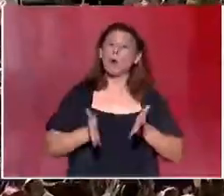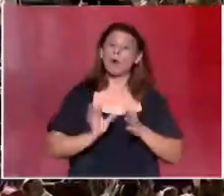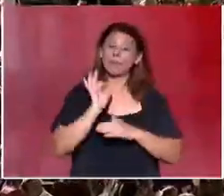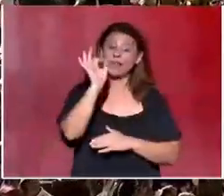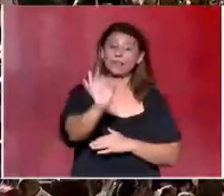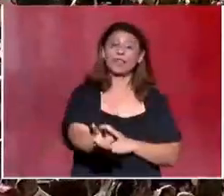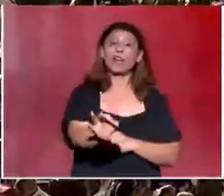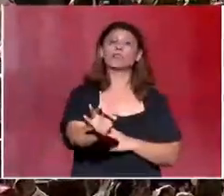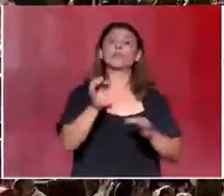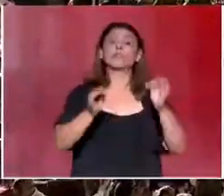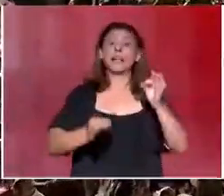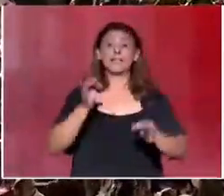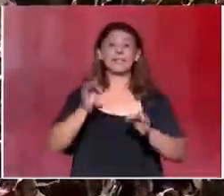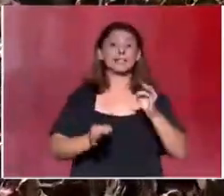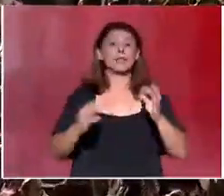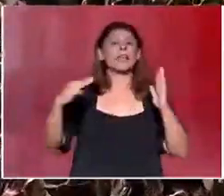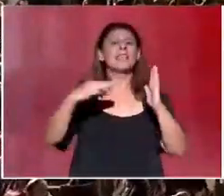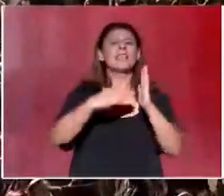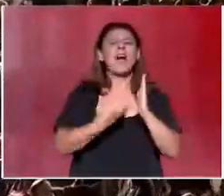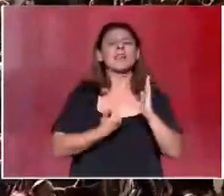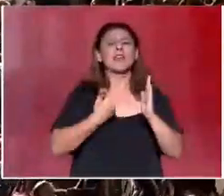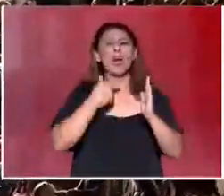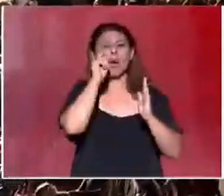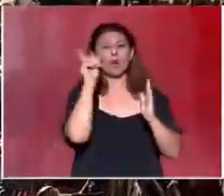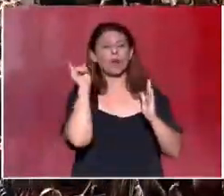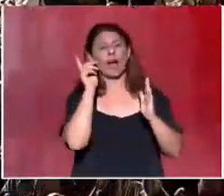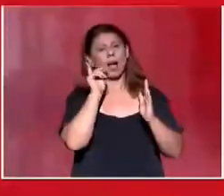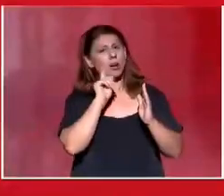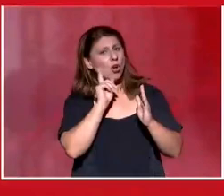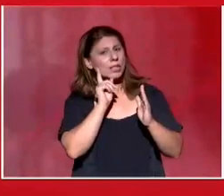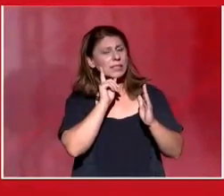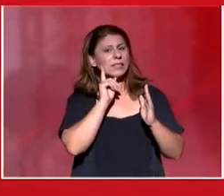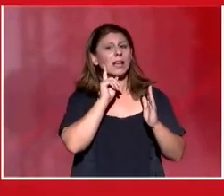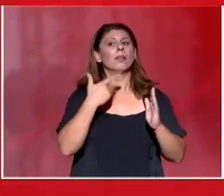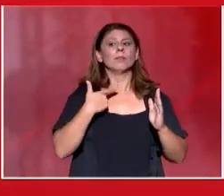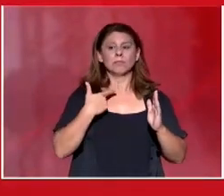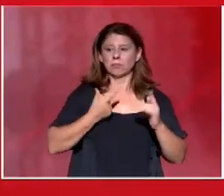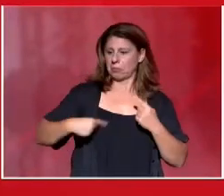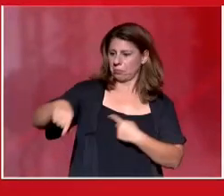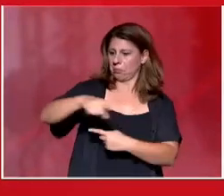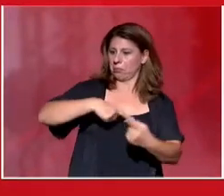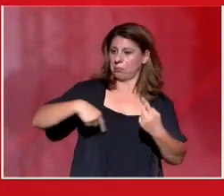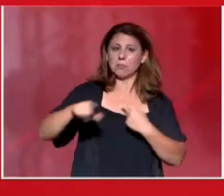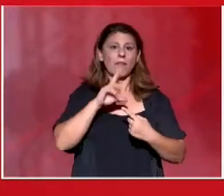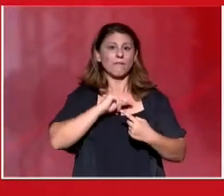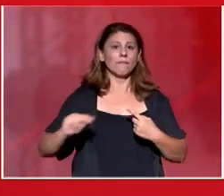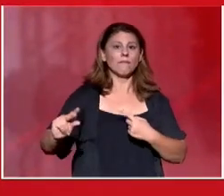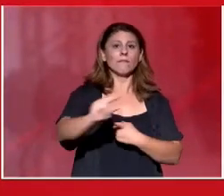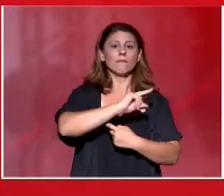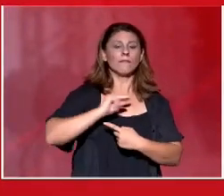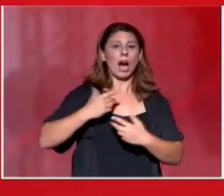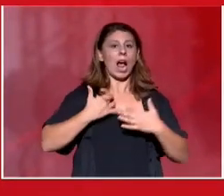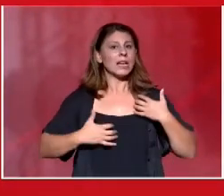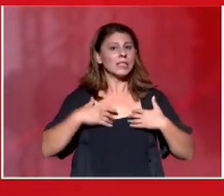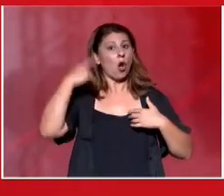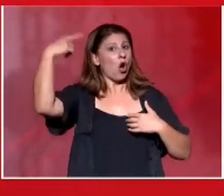και να συζητήσουμε με χιλιάδες νέους και νέες που μοιραζόμαστε κοινές ανησυχίες και όνειρα να συναντηθούμε στους